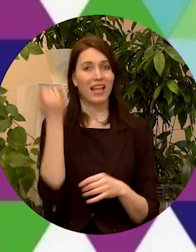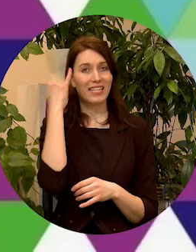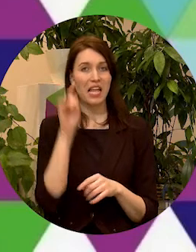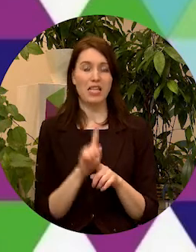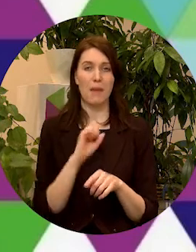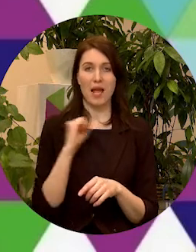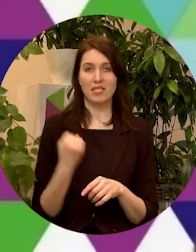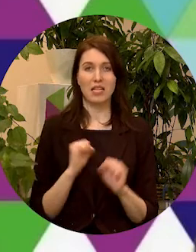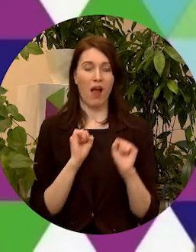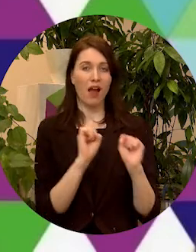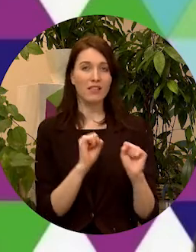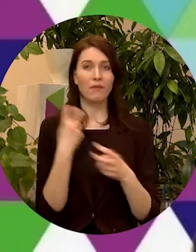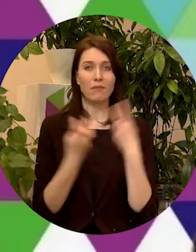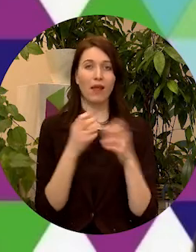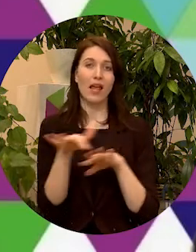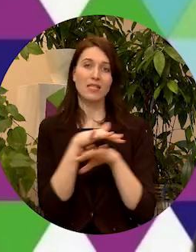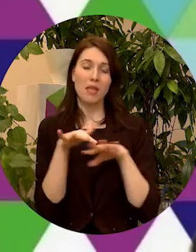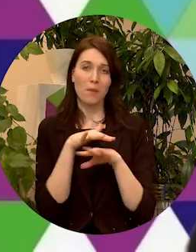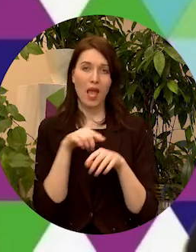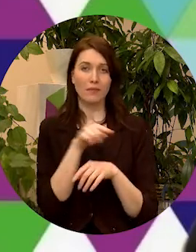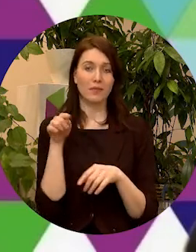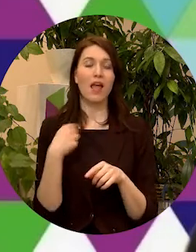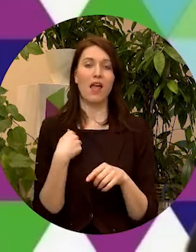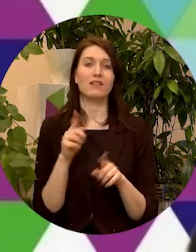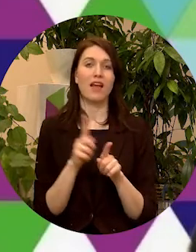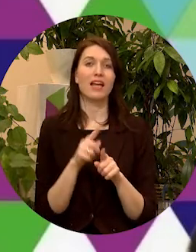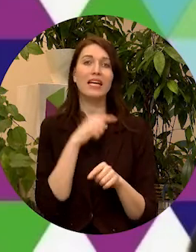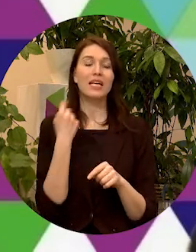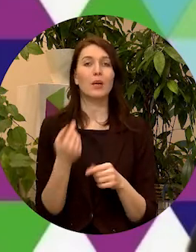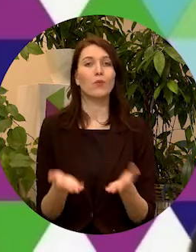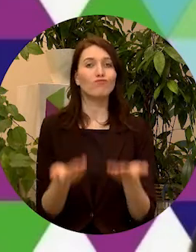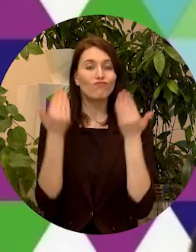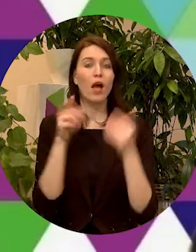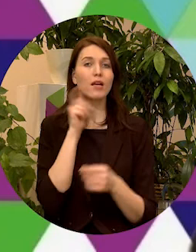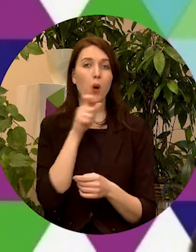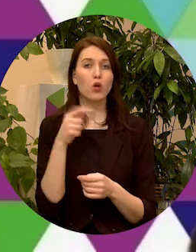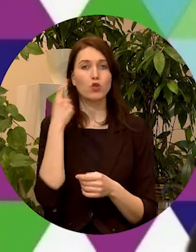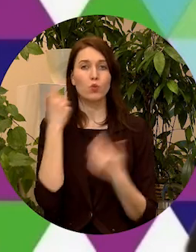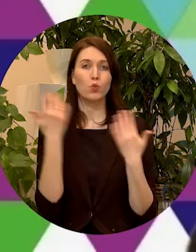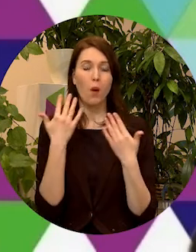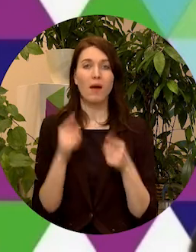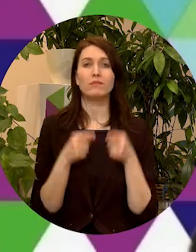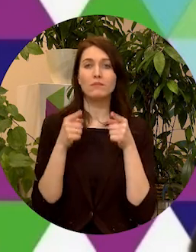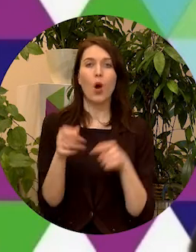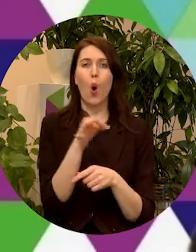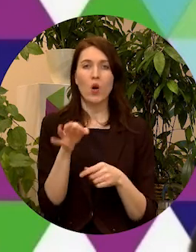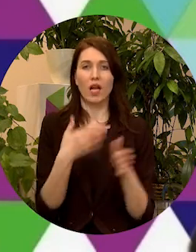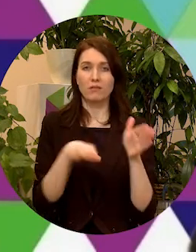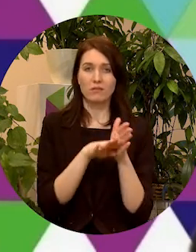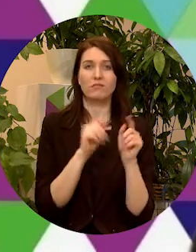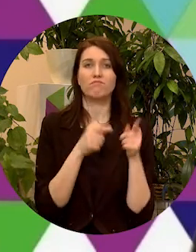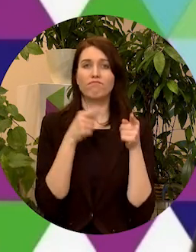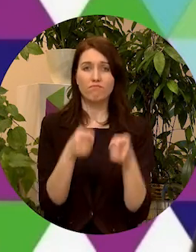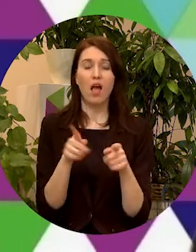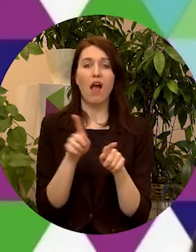tās aizstāvēt un meklēt sabiedrotos. Tas ir tas, ko es laikām visvairāk rosināt jauniešiem, domāt, stāties organizācijās un